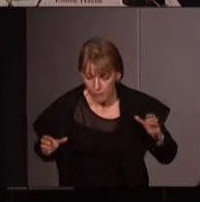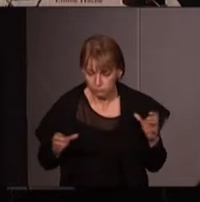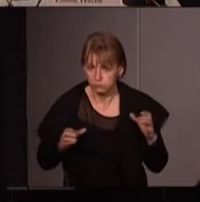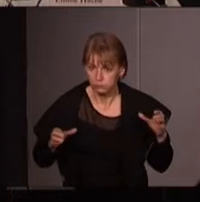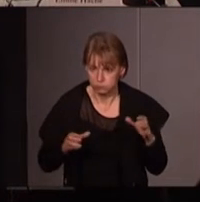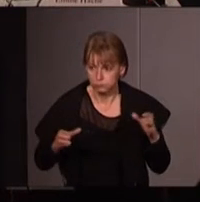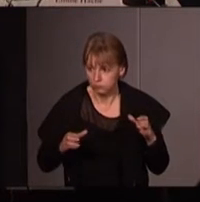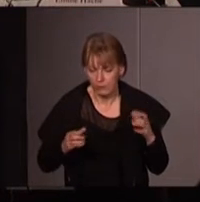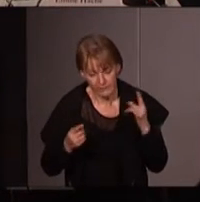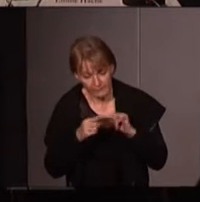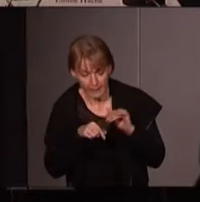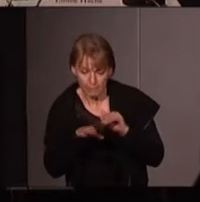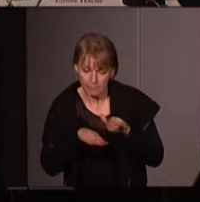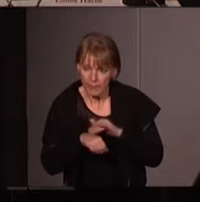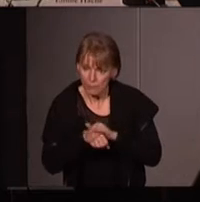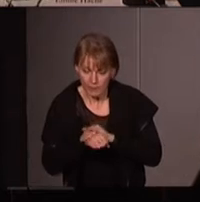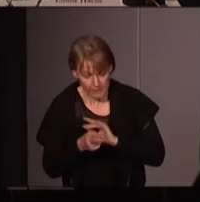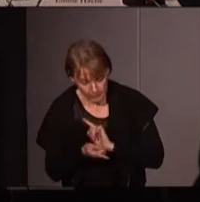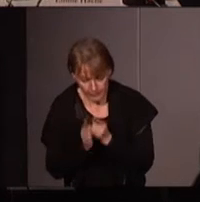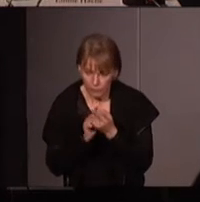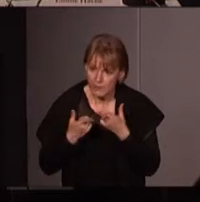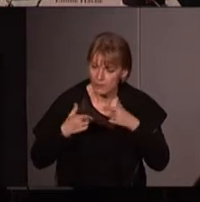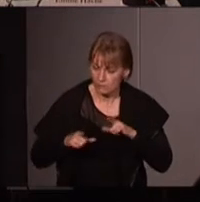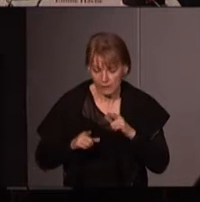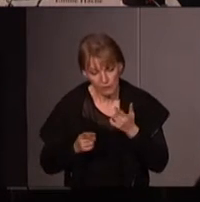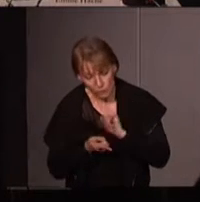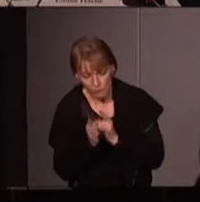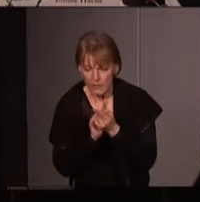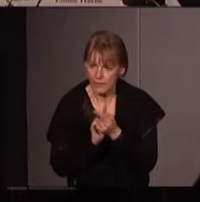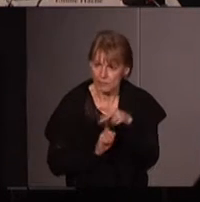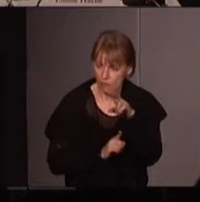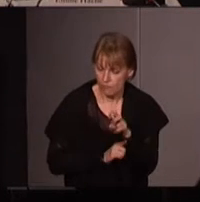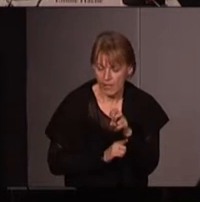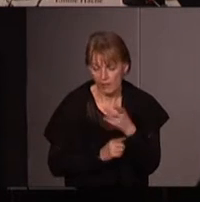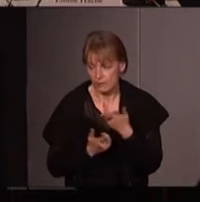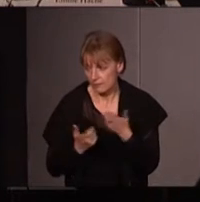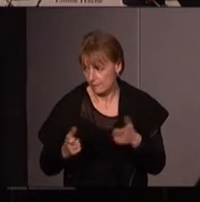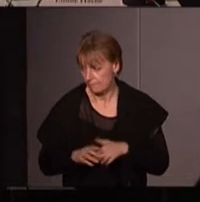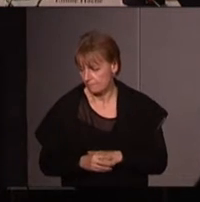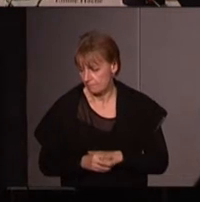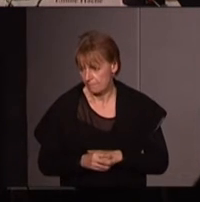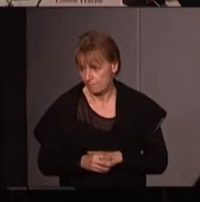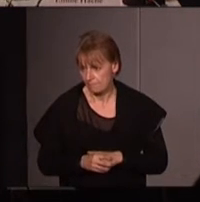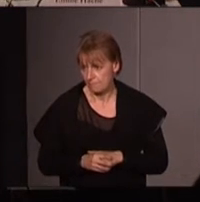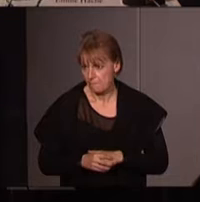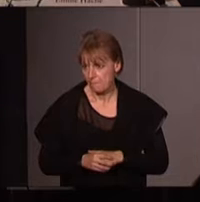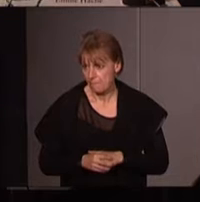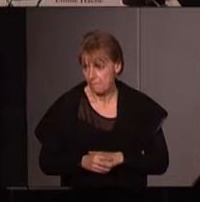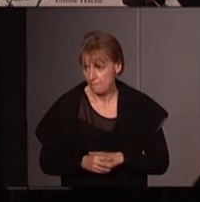processus de politisation s'émanciper devenir féministes devenir écologistes or évidemment quand Dikiro